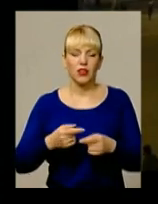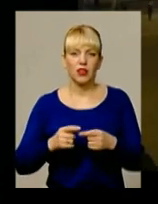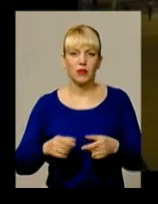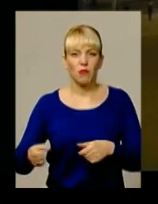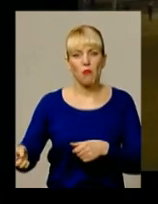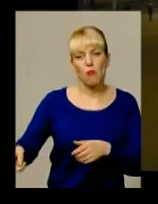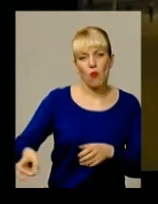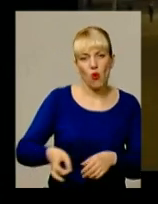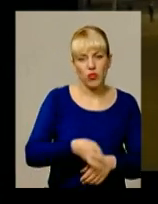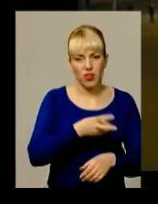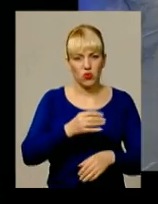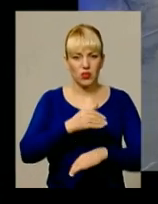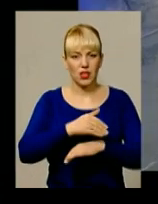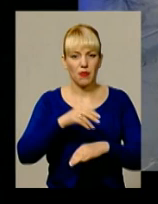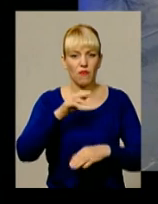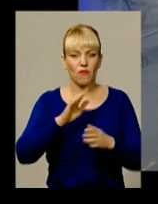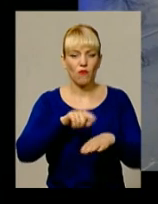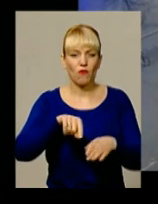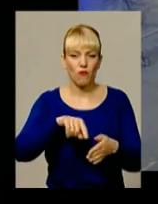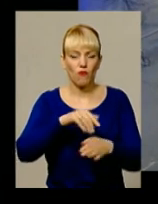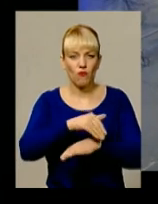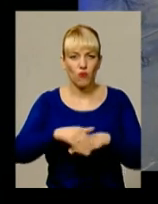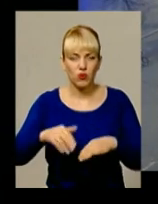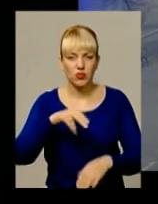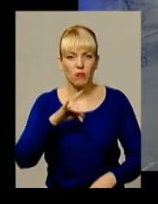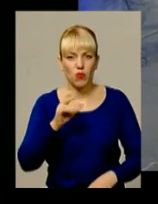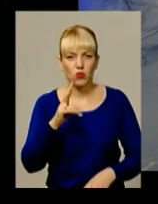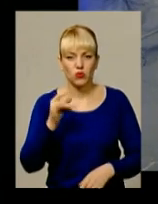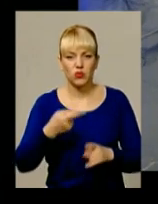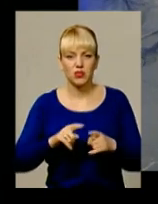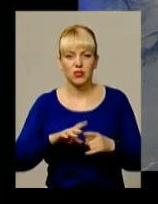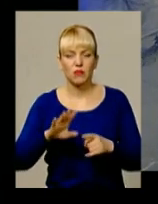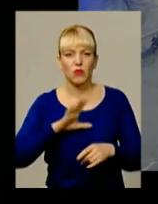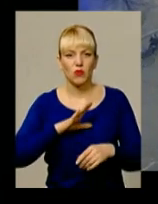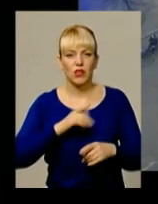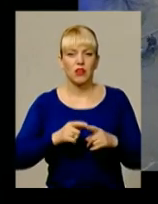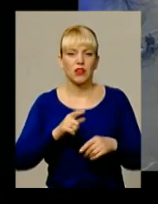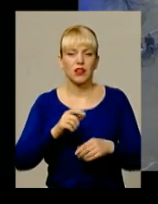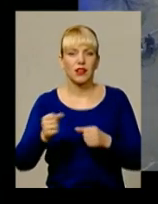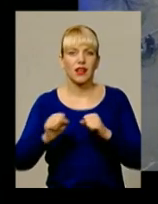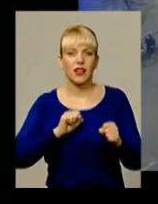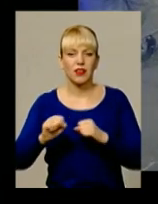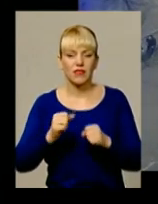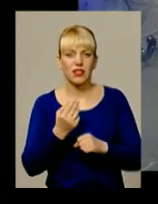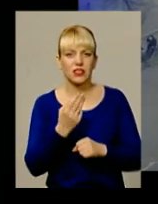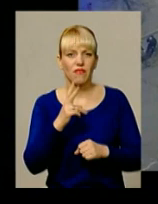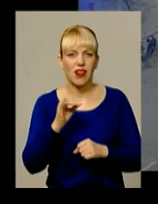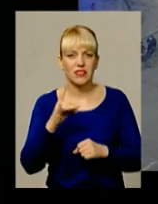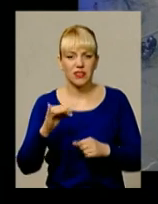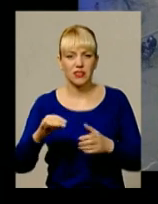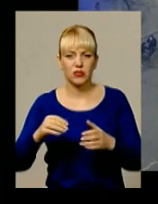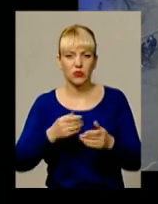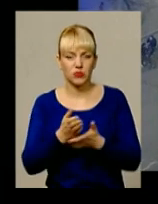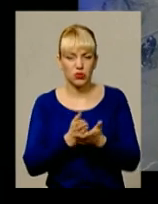пішохідної зони на Проскурівській. За кермом автомобіля знаходився керівник фальц'єгерської служби Хмельницького. Посадовець поводив себе